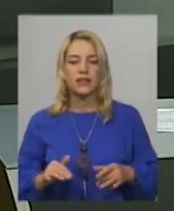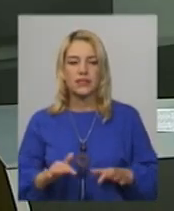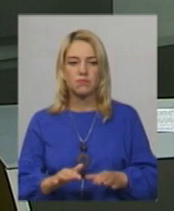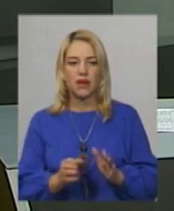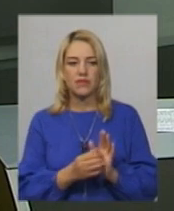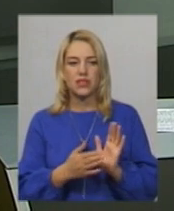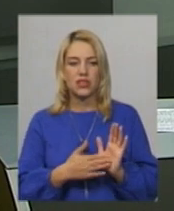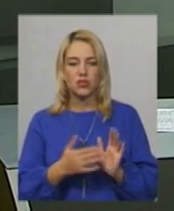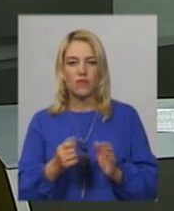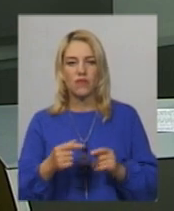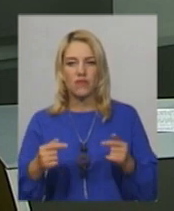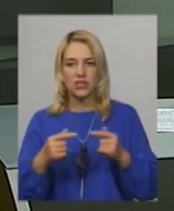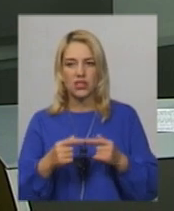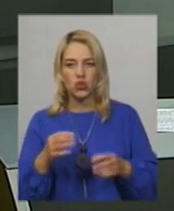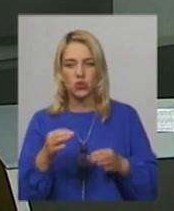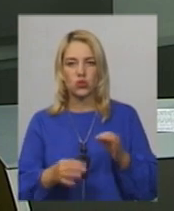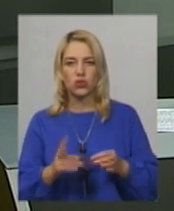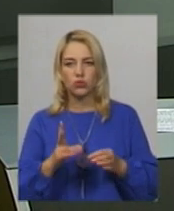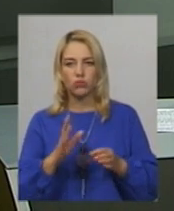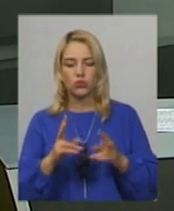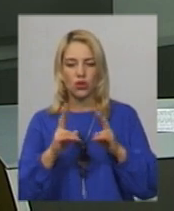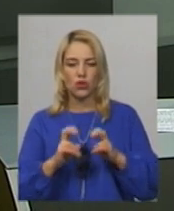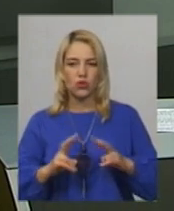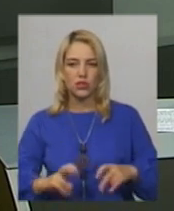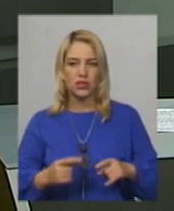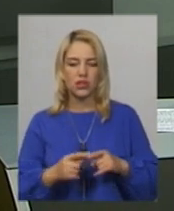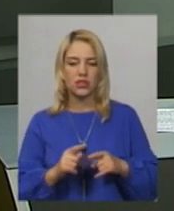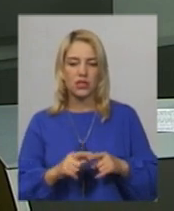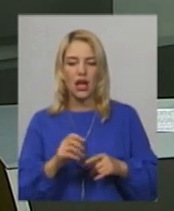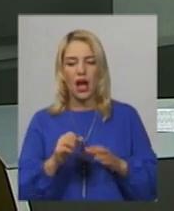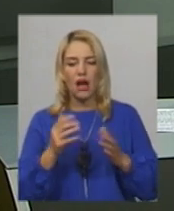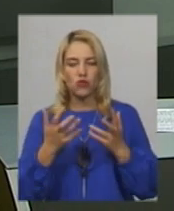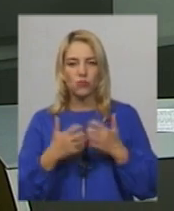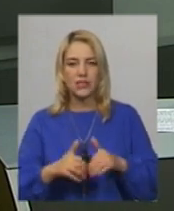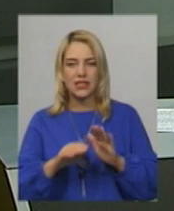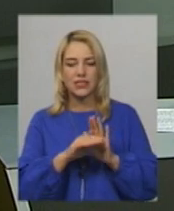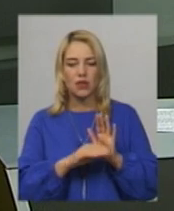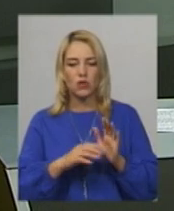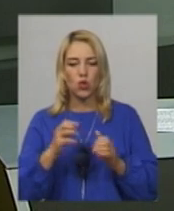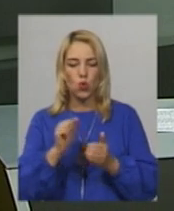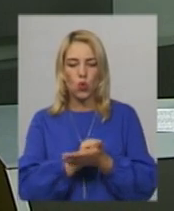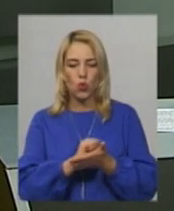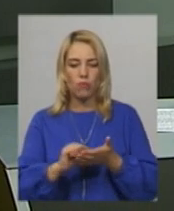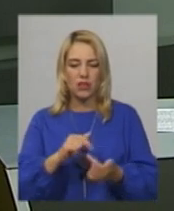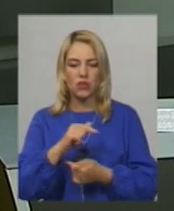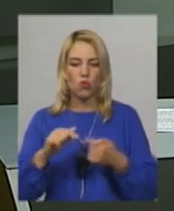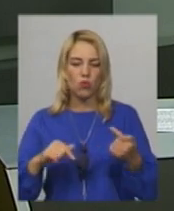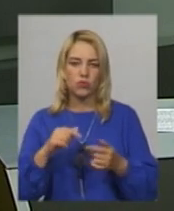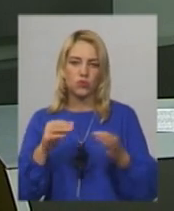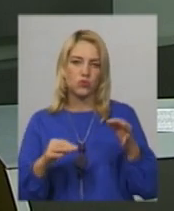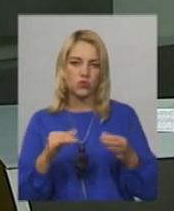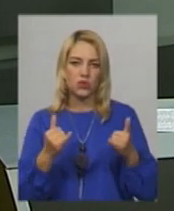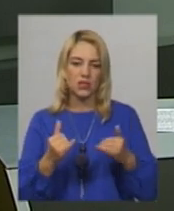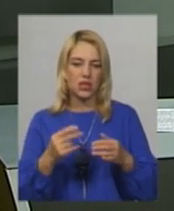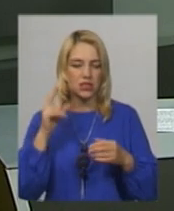зареєстрована, визначена суддю, який розглядатиме справу автоматизованою системою документообігу суду. Дата розгляду справи на